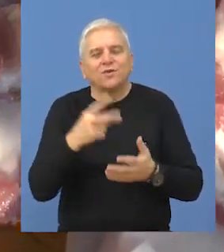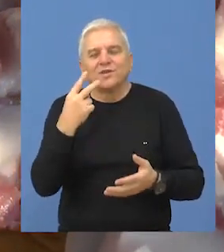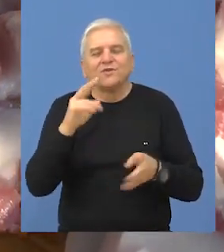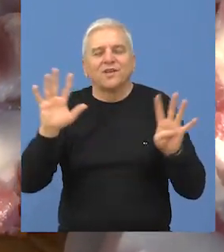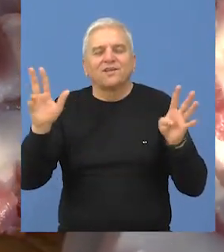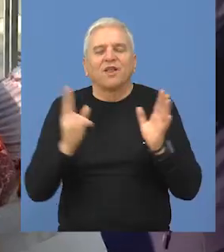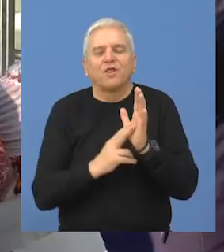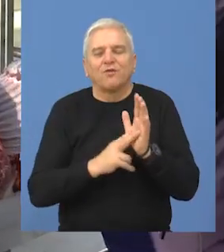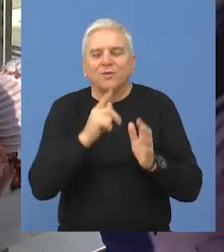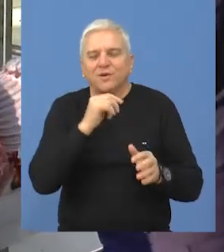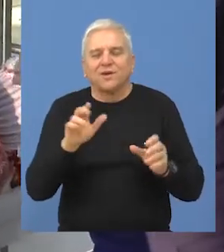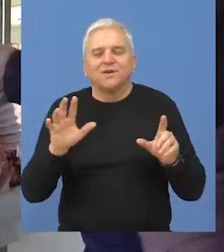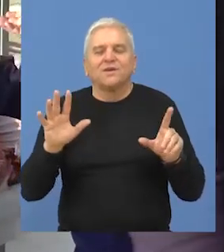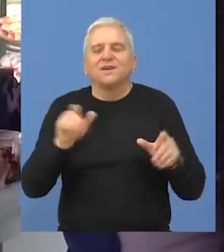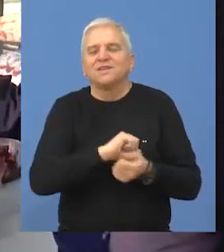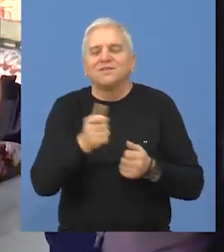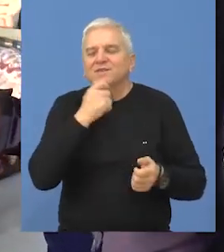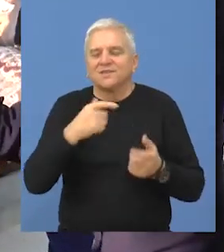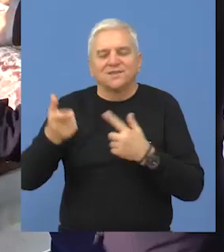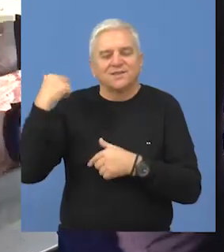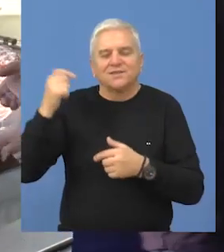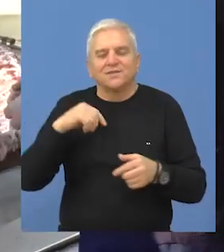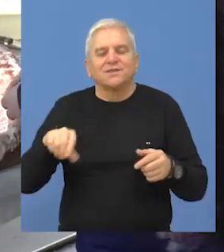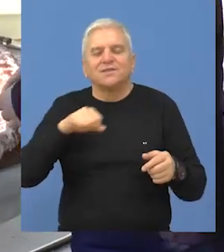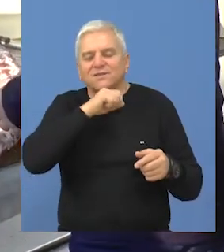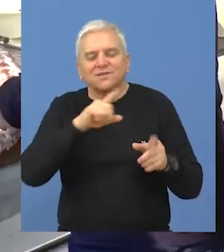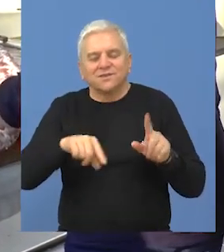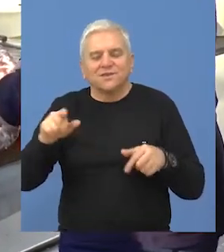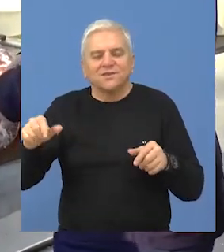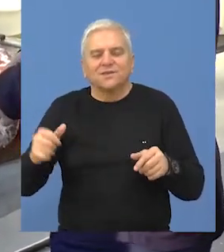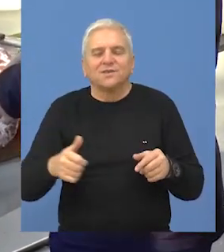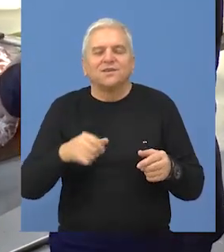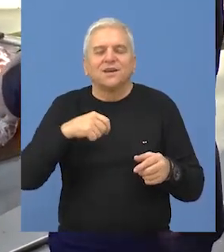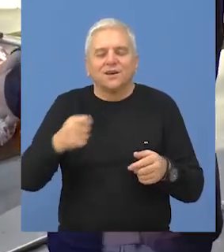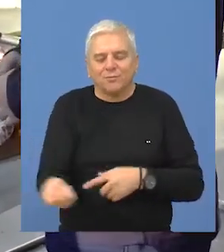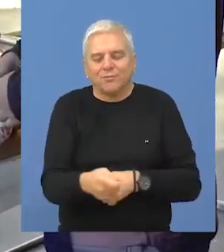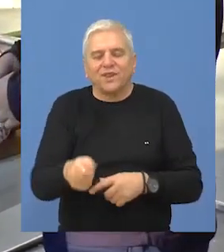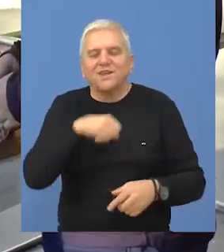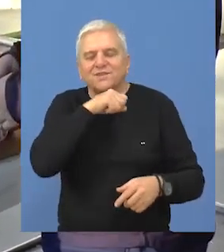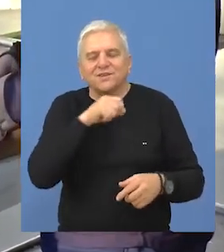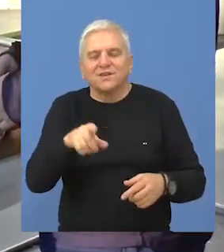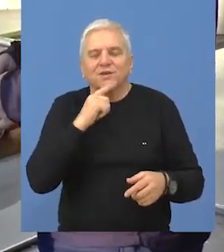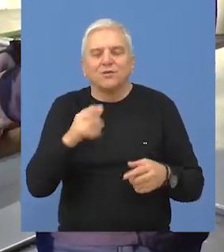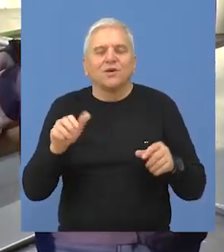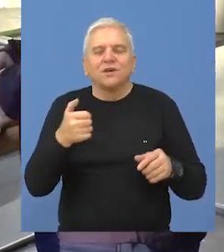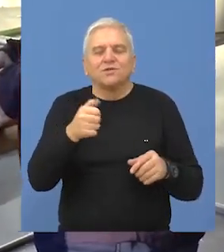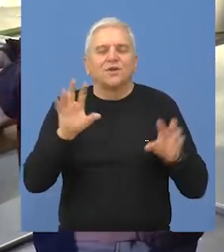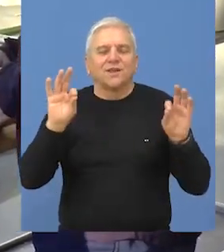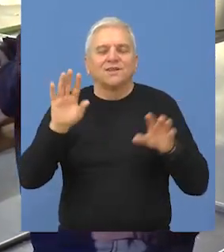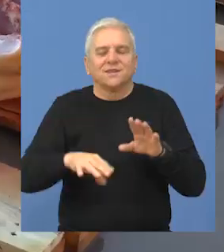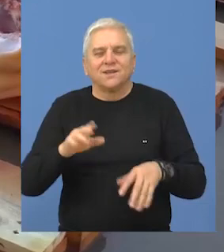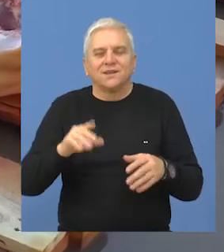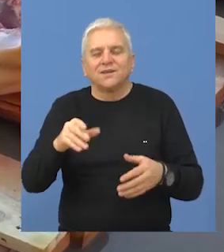29. novembar, a sve po starom ritualu, uz pokoju, krenulo se prljenjem svinje koja je težila 110